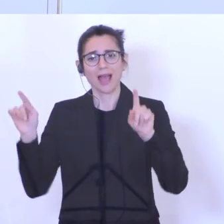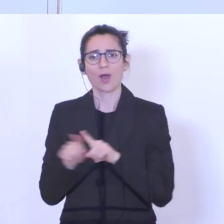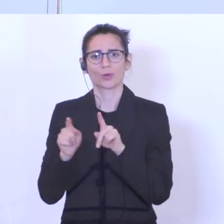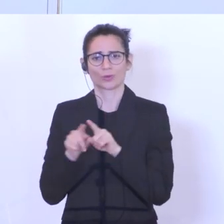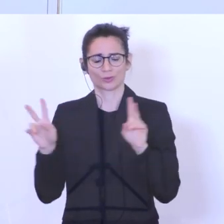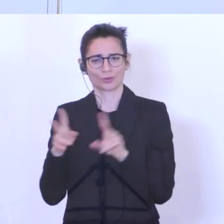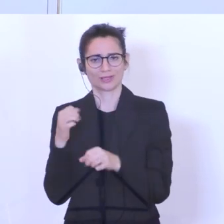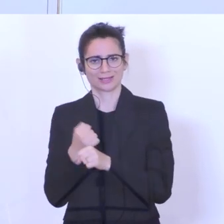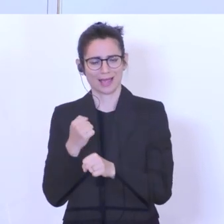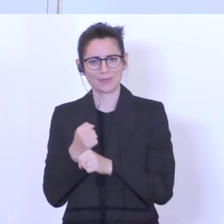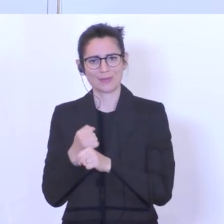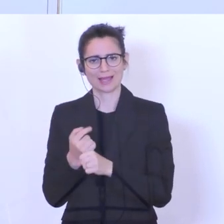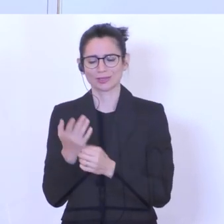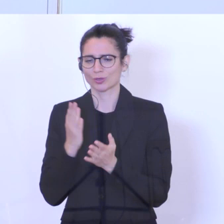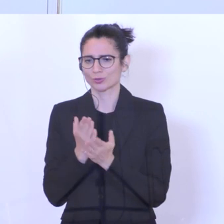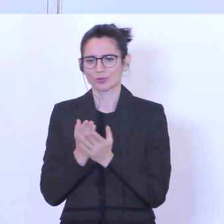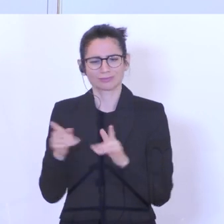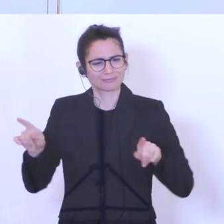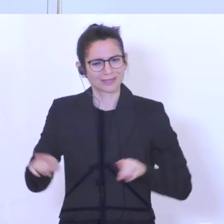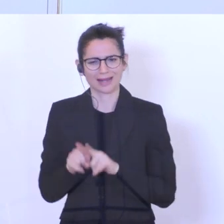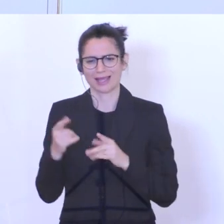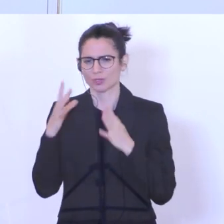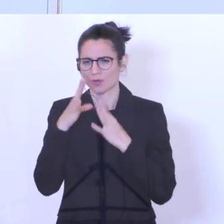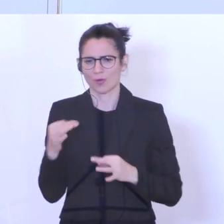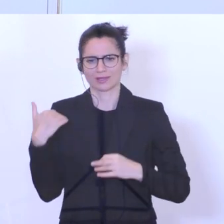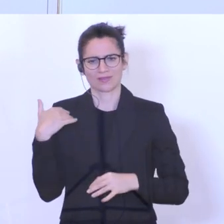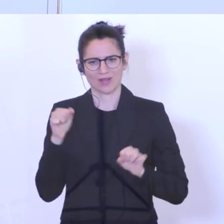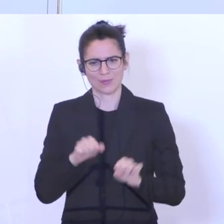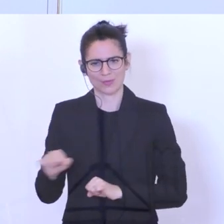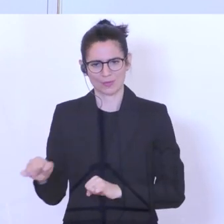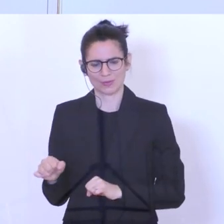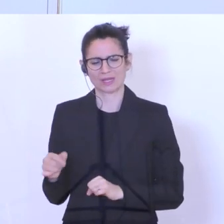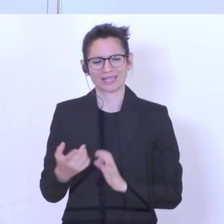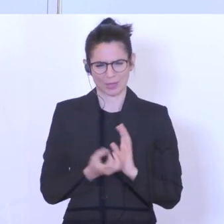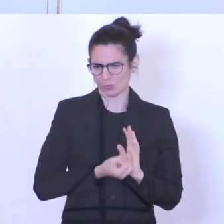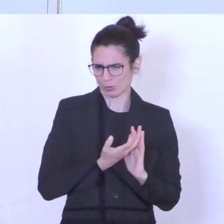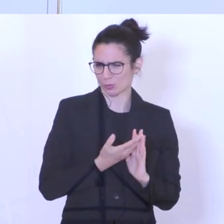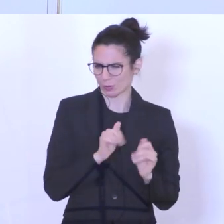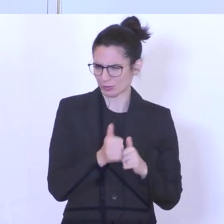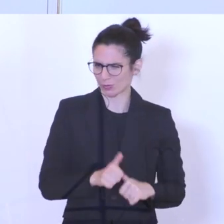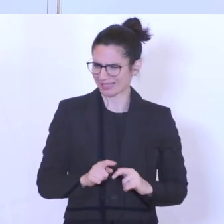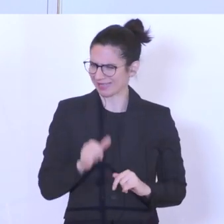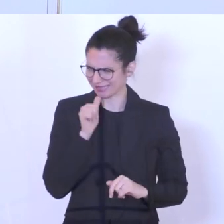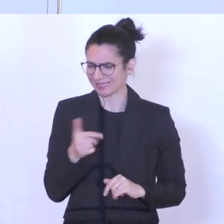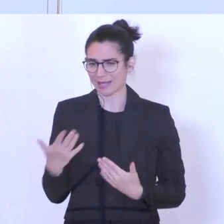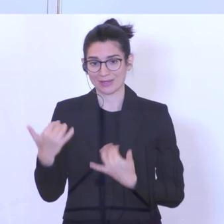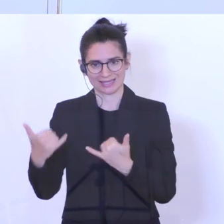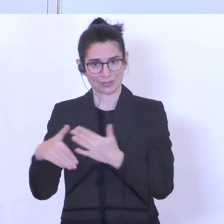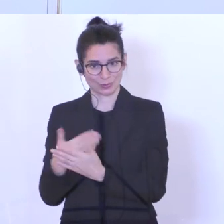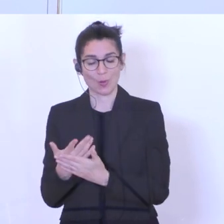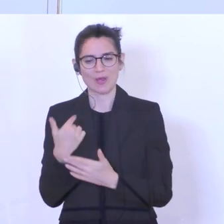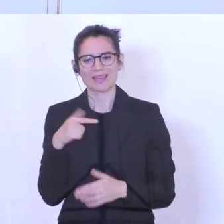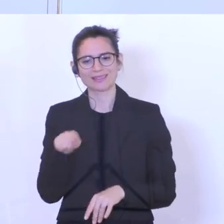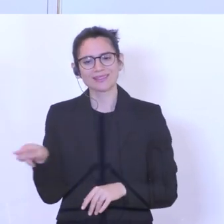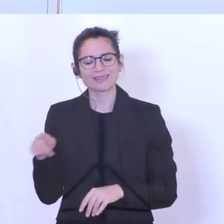Das ist schon seit der ersten Phase möglich und war in dem ursprünglichen Modell so nicht vorgesehen. Was jetzt auch neu ist, dass die